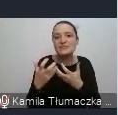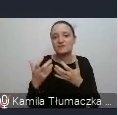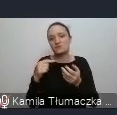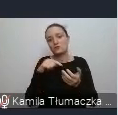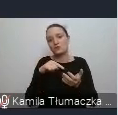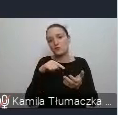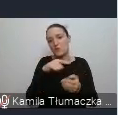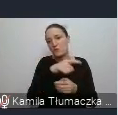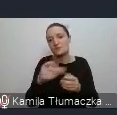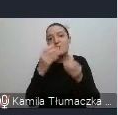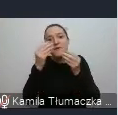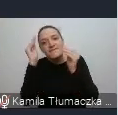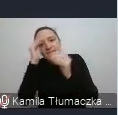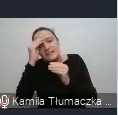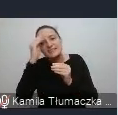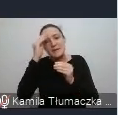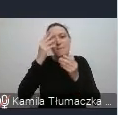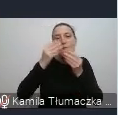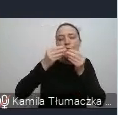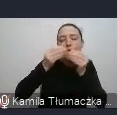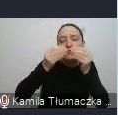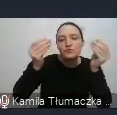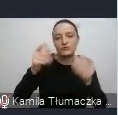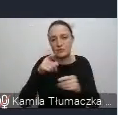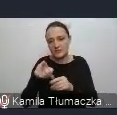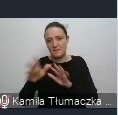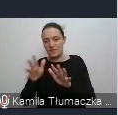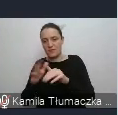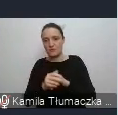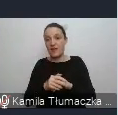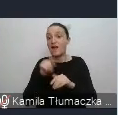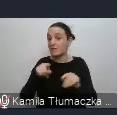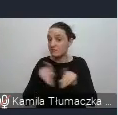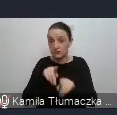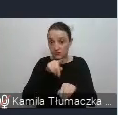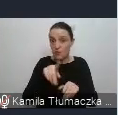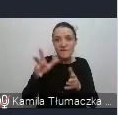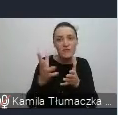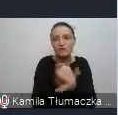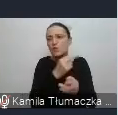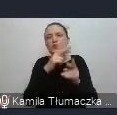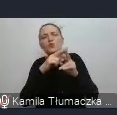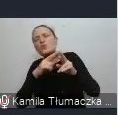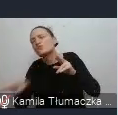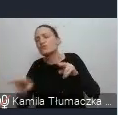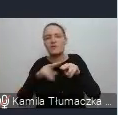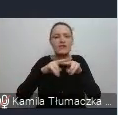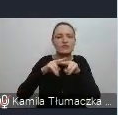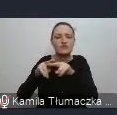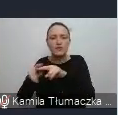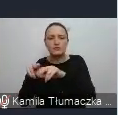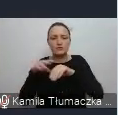właśnie z dziećmi z autyzmem, tą metodą przy wykorzystaniu różnorodnych narzędzi, które